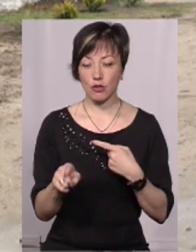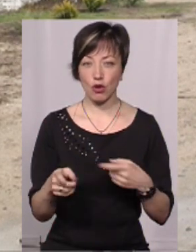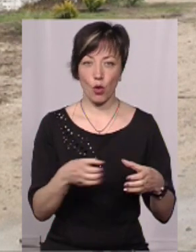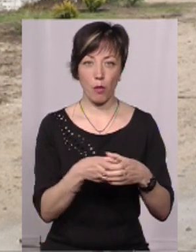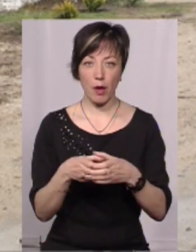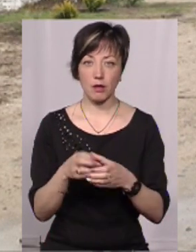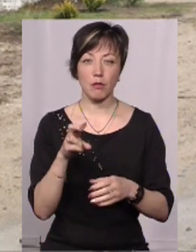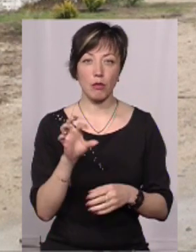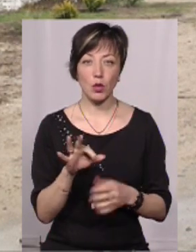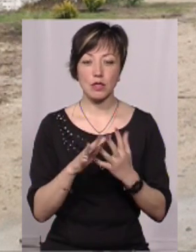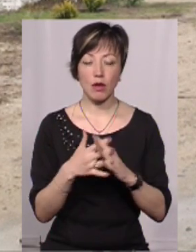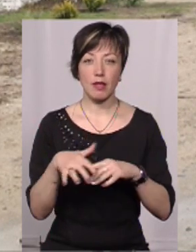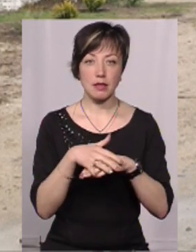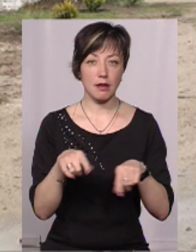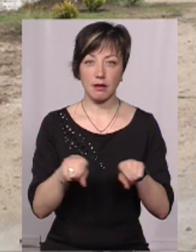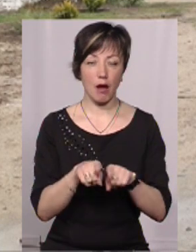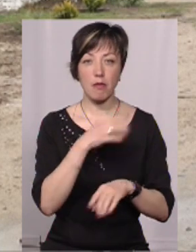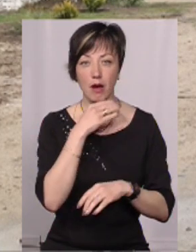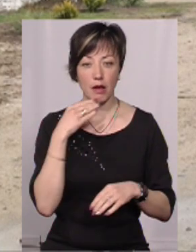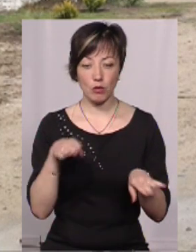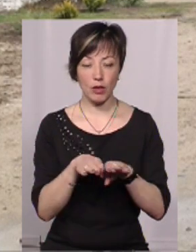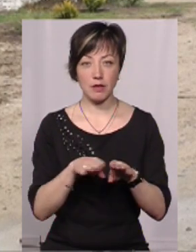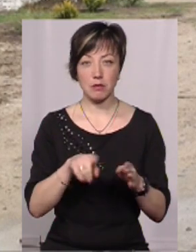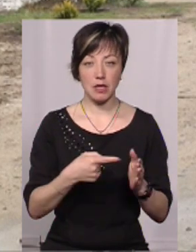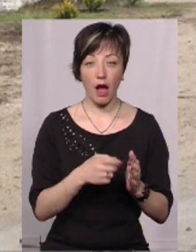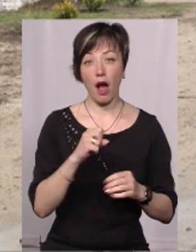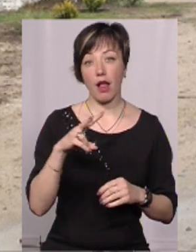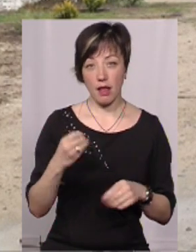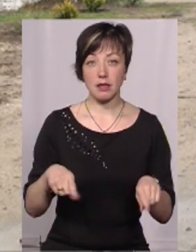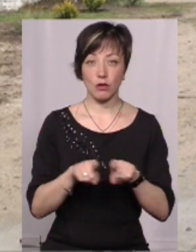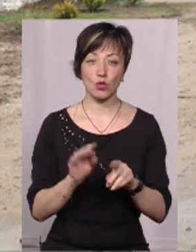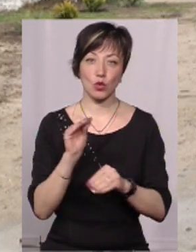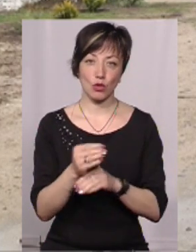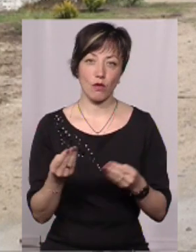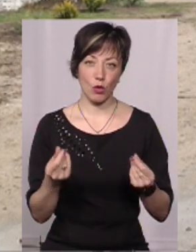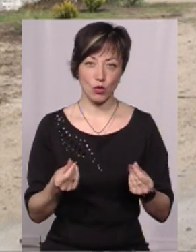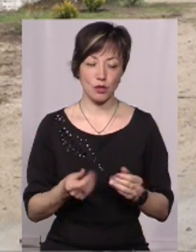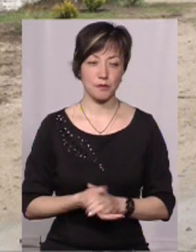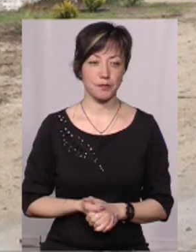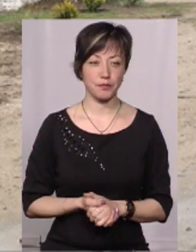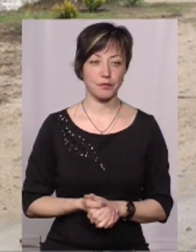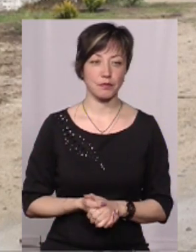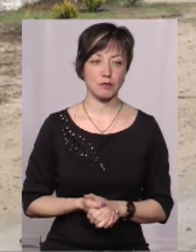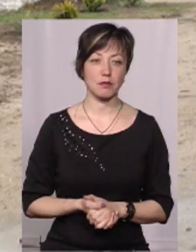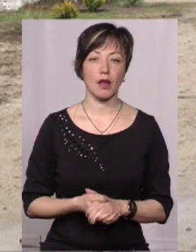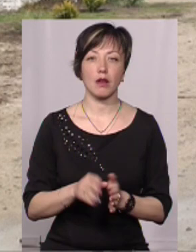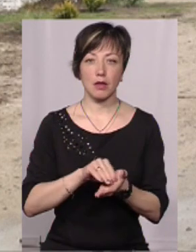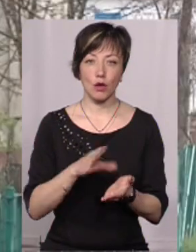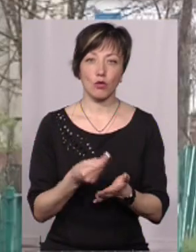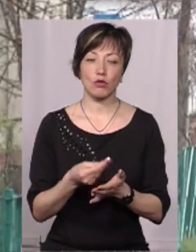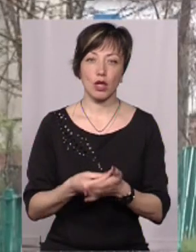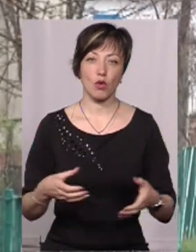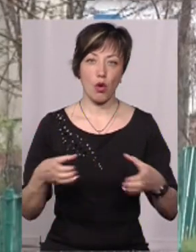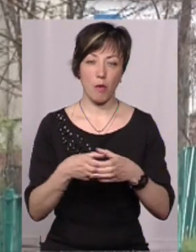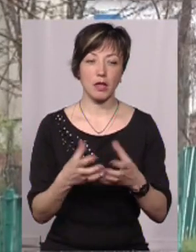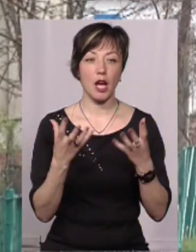громадах, оскільки сільського населення тут не так багато порівняно з міським, але це теж додаткові фінансові надходження до бюджету громади.